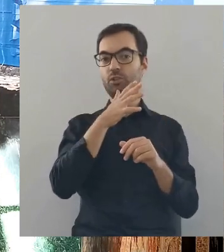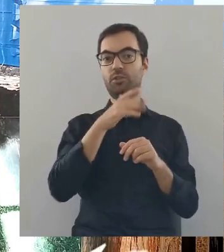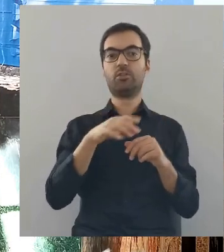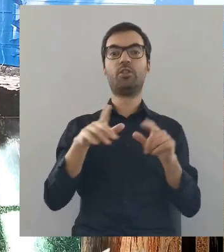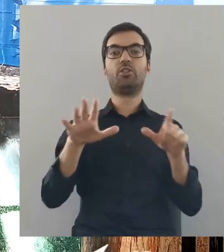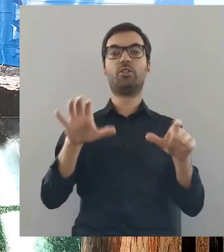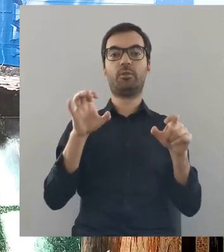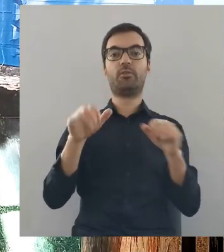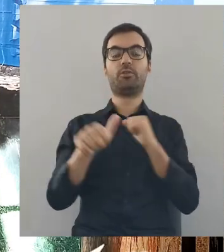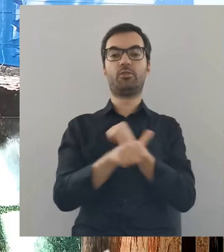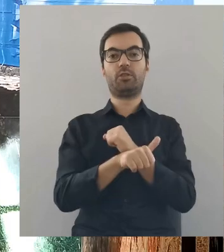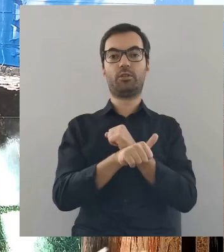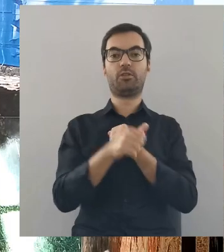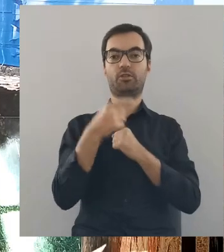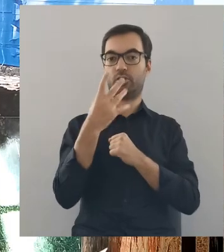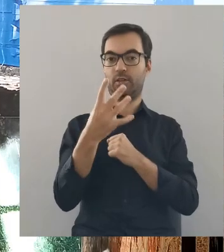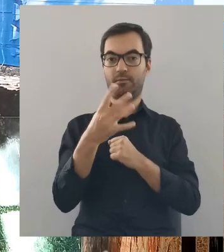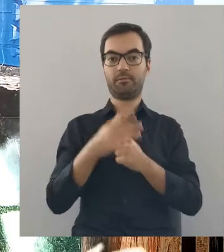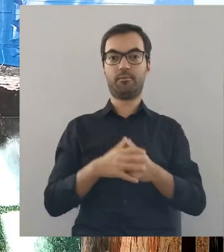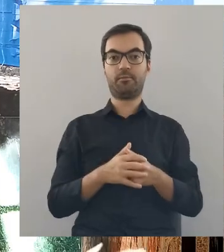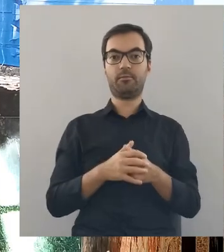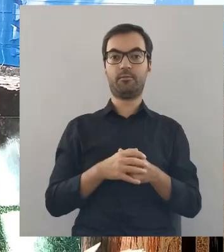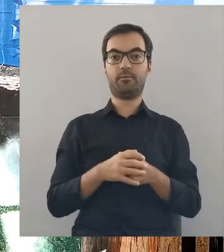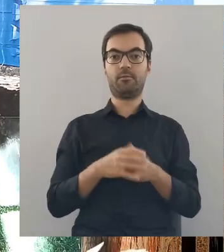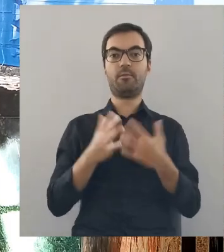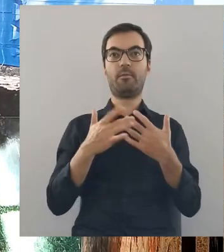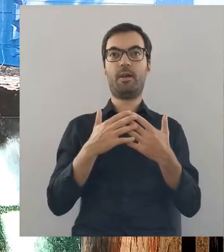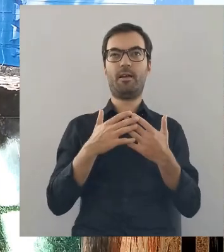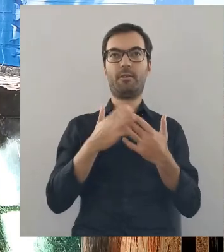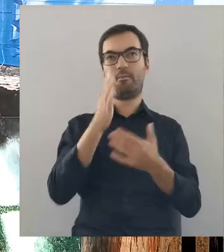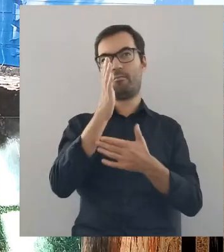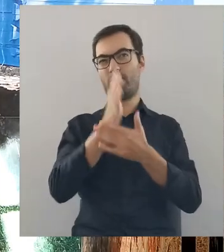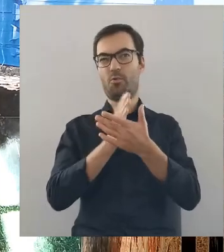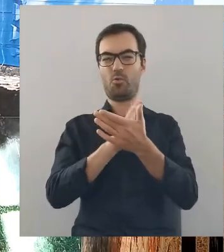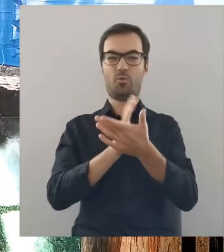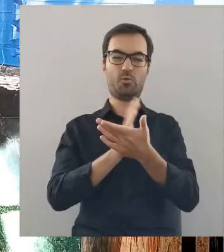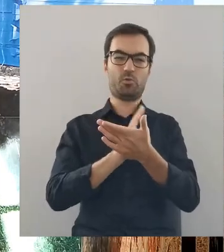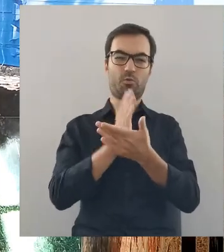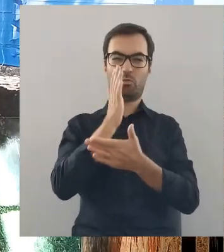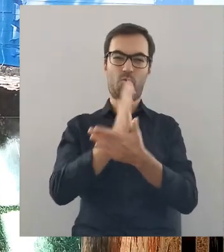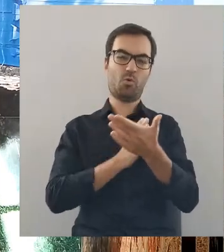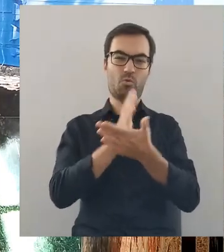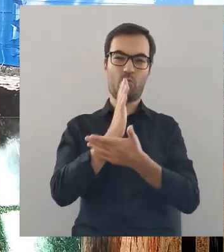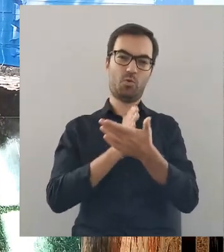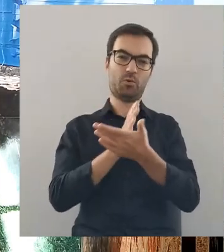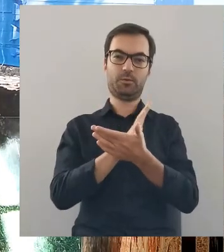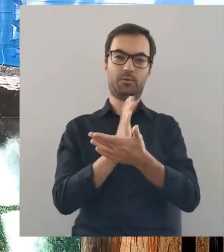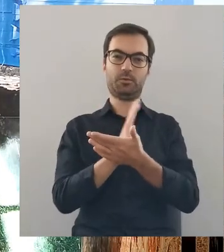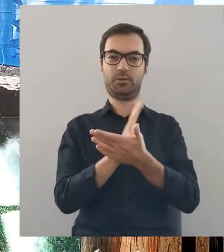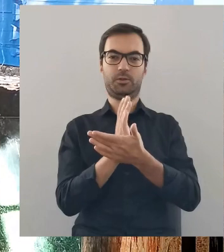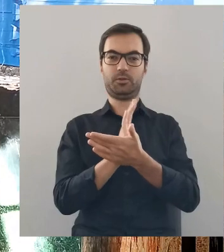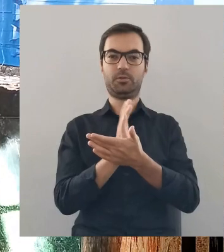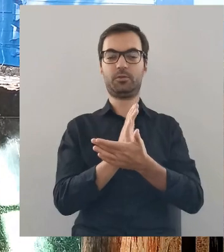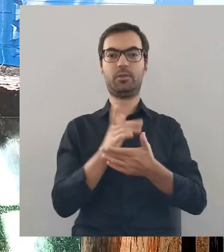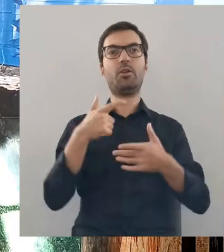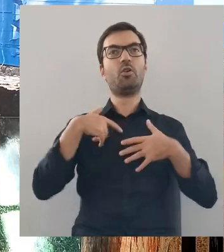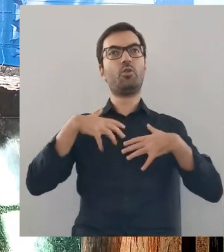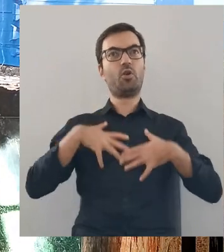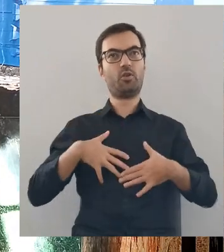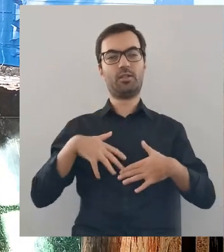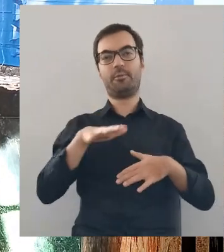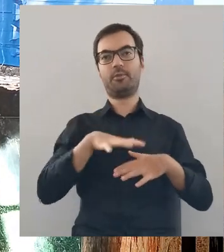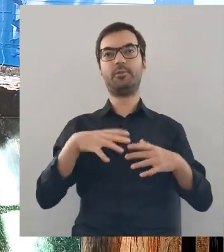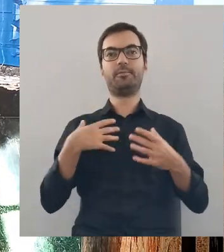a Żydów 764. Czyli prawie, że pół na pół. Tak się mieszkańcy Kosowa